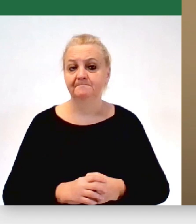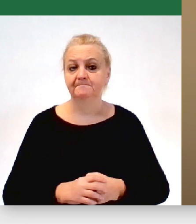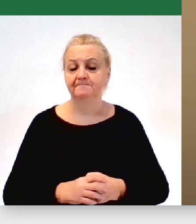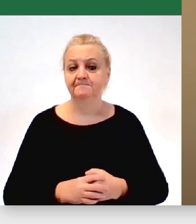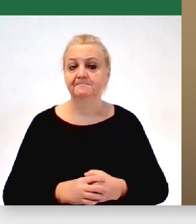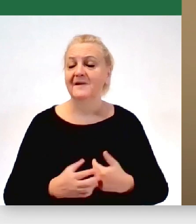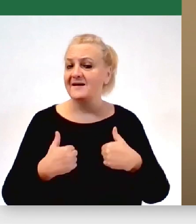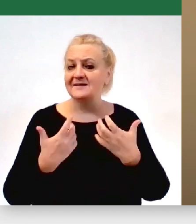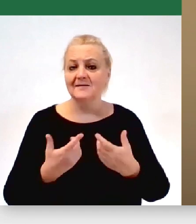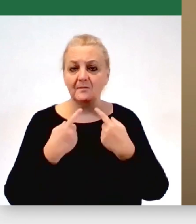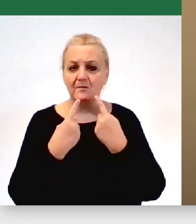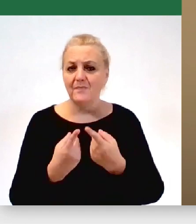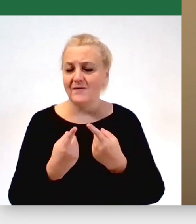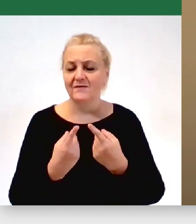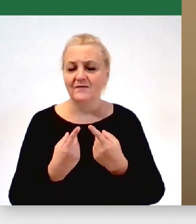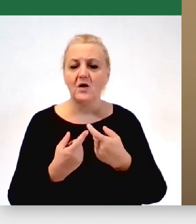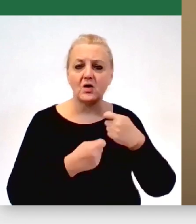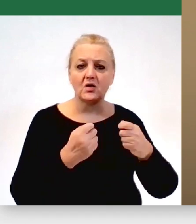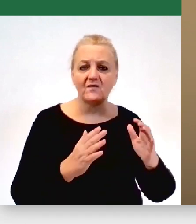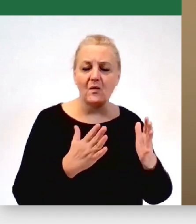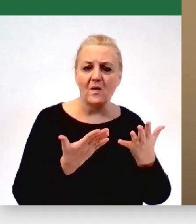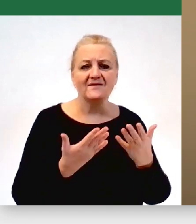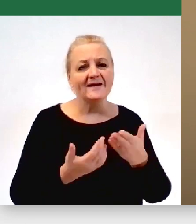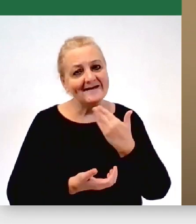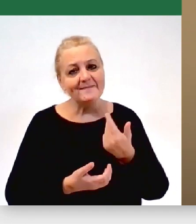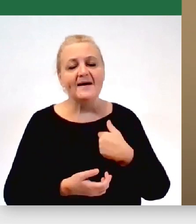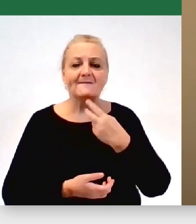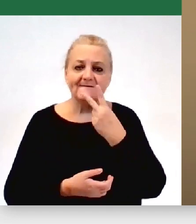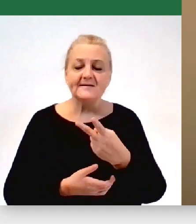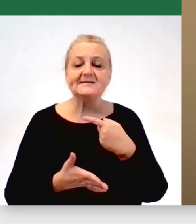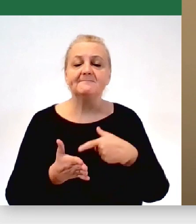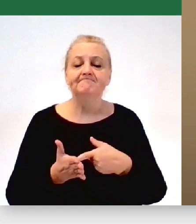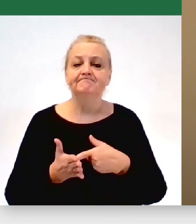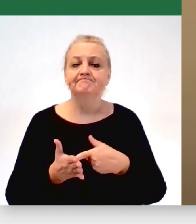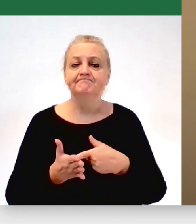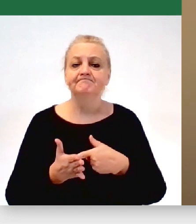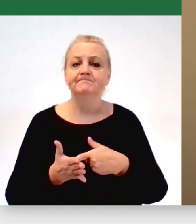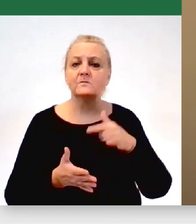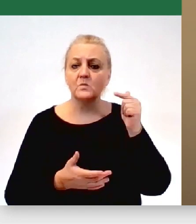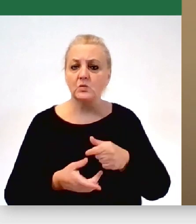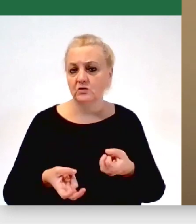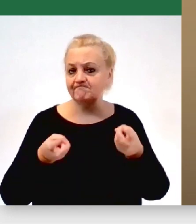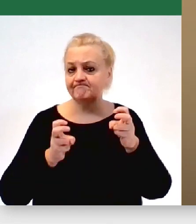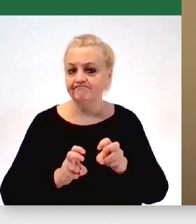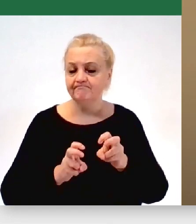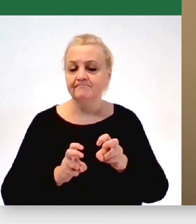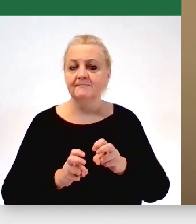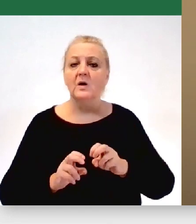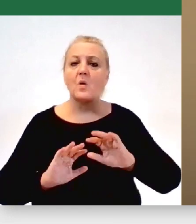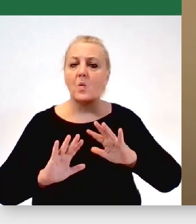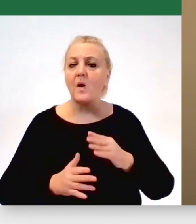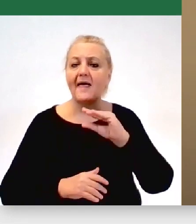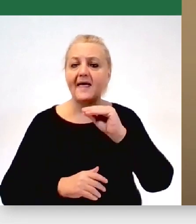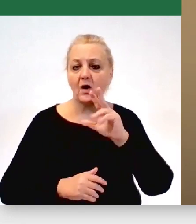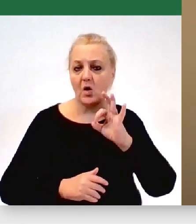Chciałbym powiedzieć, że są proste rozwiązania, nie ma ich. Jedyne co widzę, to widzę, że musimy stworzyć sobie pewien ekosystem do